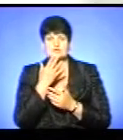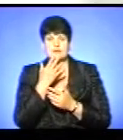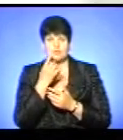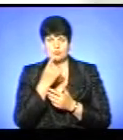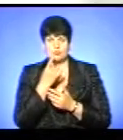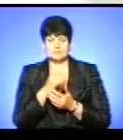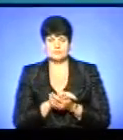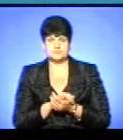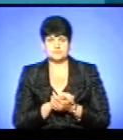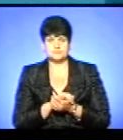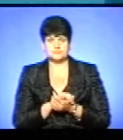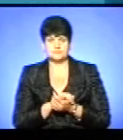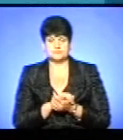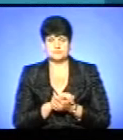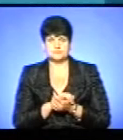Будь ласка.